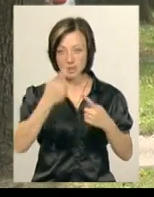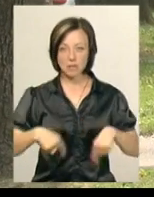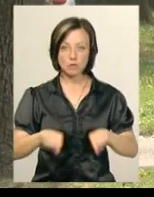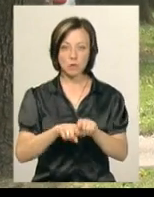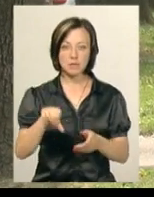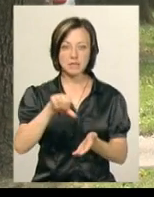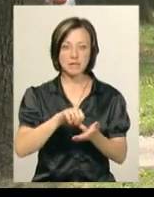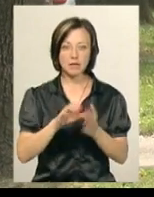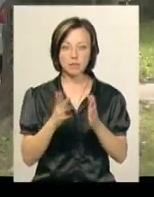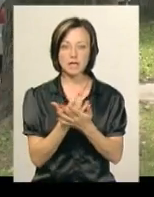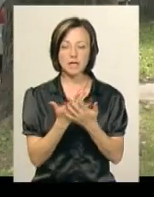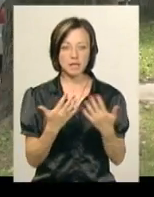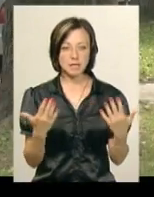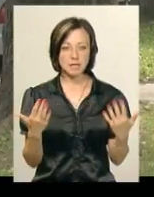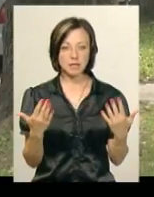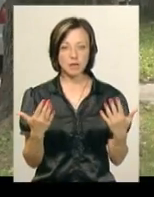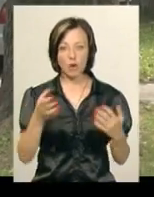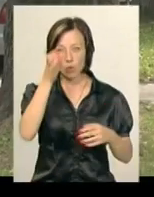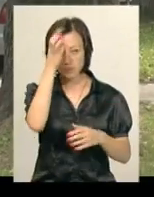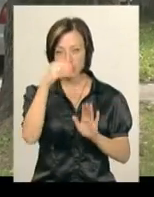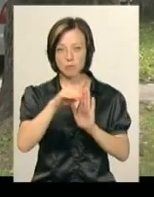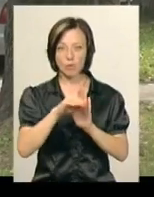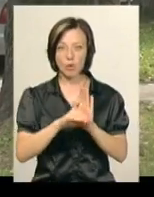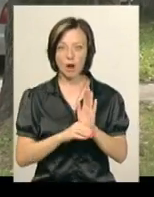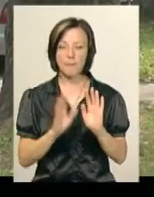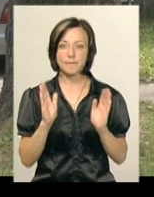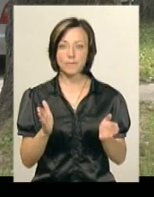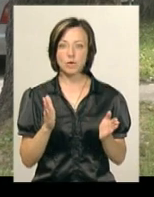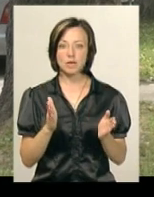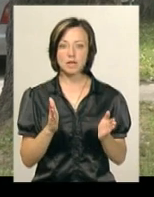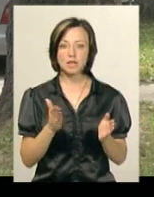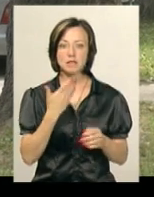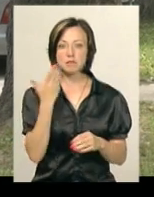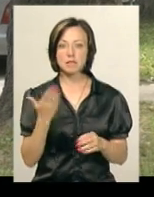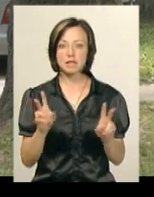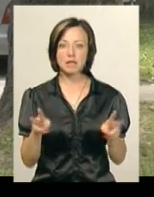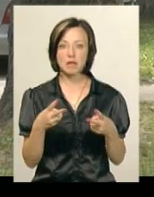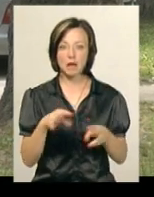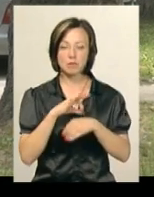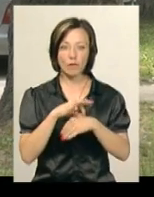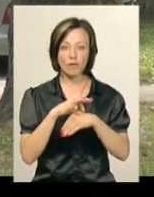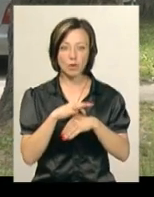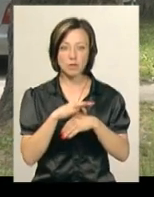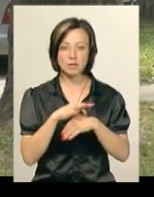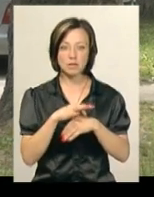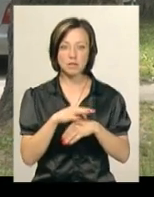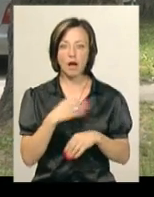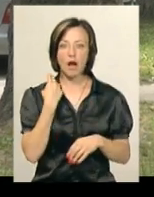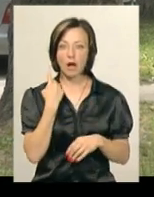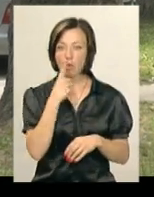представлені різні освітні програми, будуть спікінг-клаби проводитися англомовні,